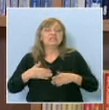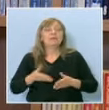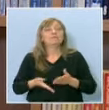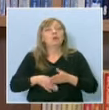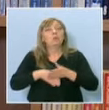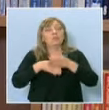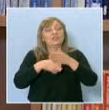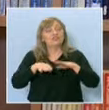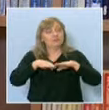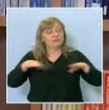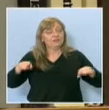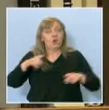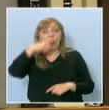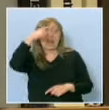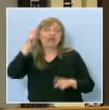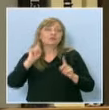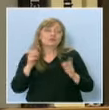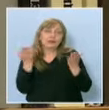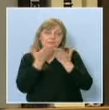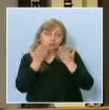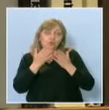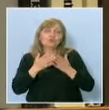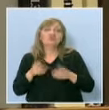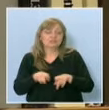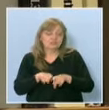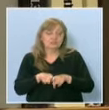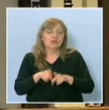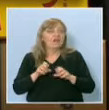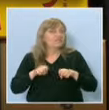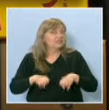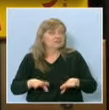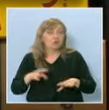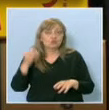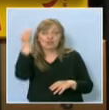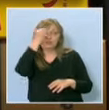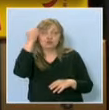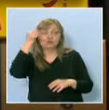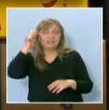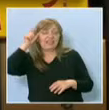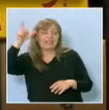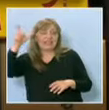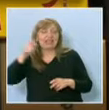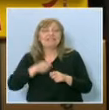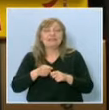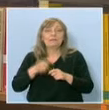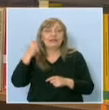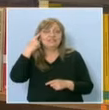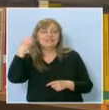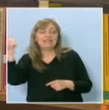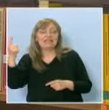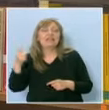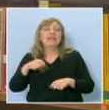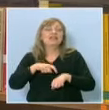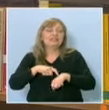че лятото трябва да се упражнявам доста също. Възможно ли е изкуственият интелект да направи знанията на Дария и са учениците излишни? Не,